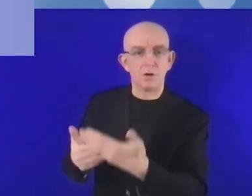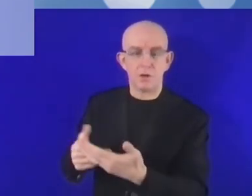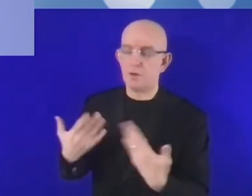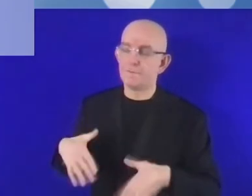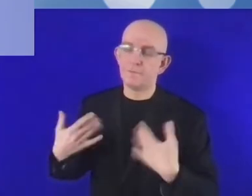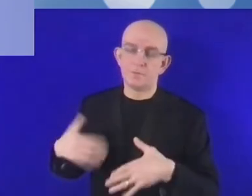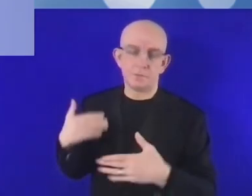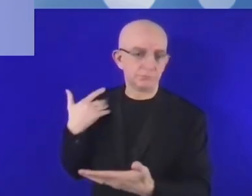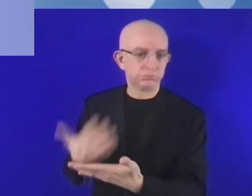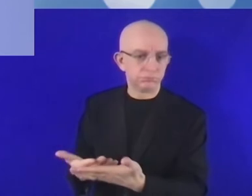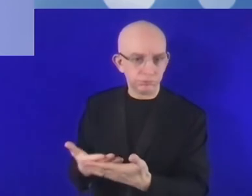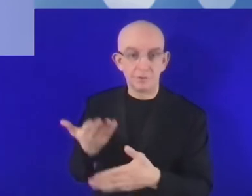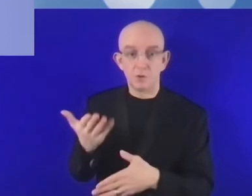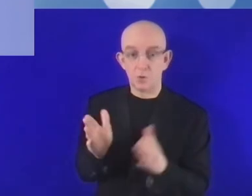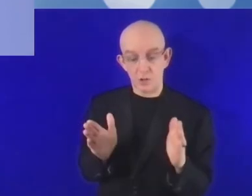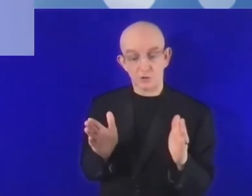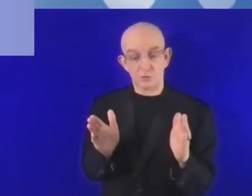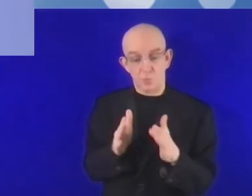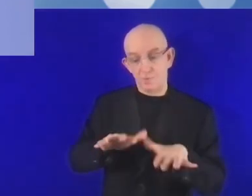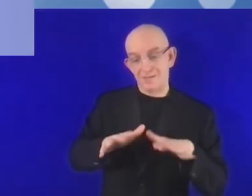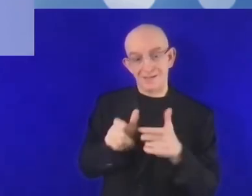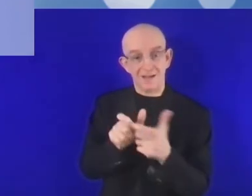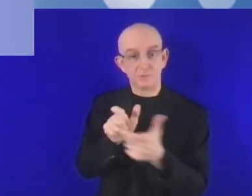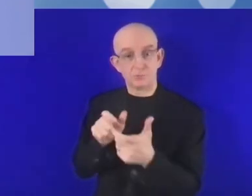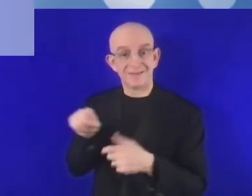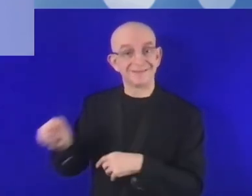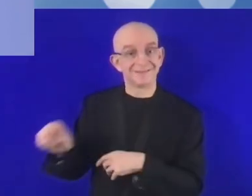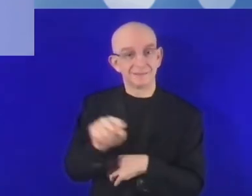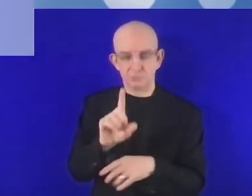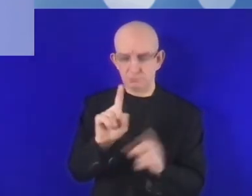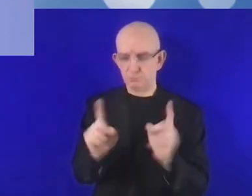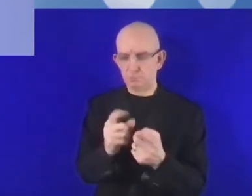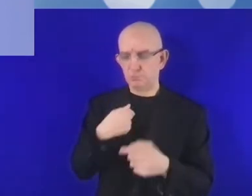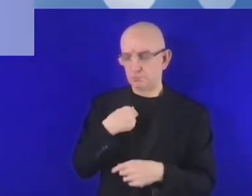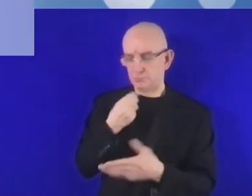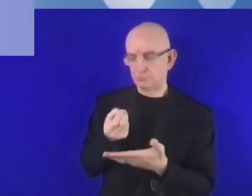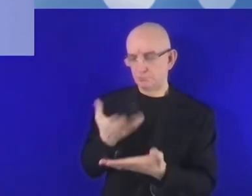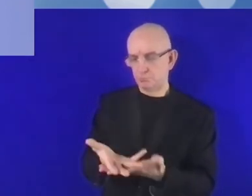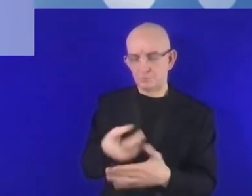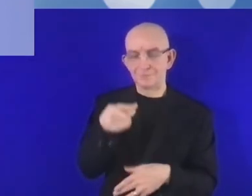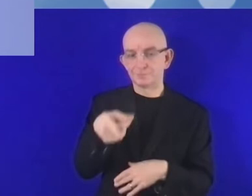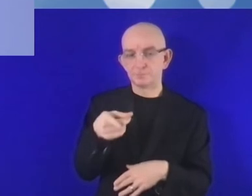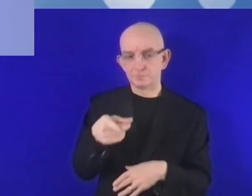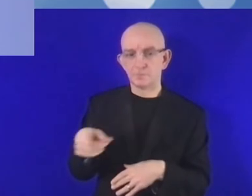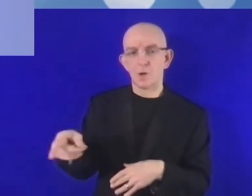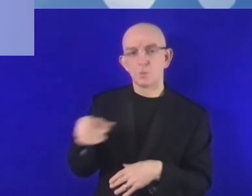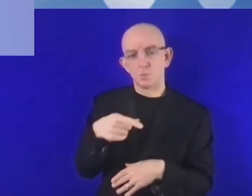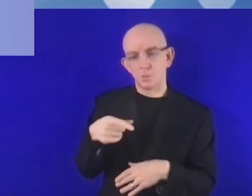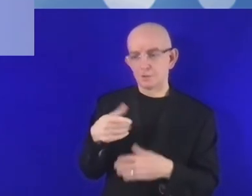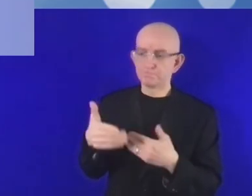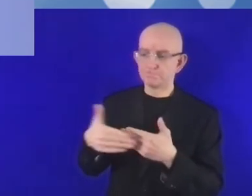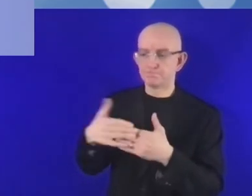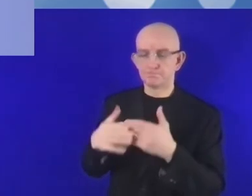właśnie usług doradczych i wsparcia technicznego. Jeśli chodzi o małe i średnie przedsiębiorstwa, chciałabym podkreślić, że sektor